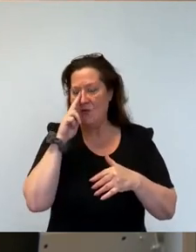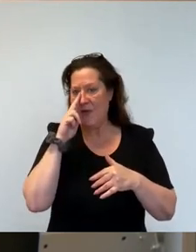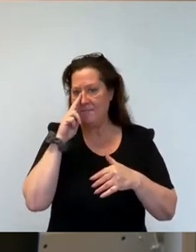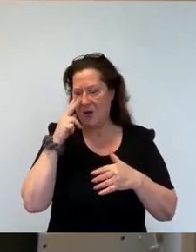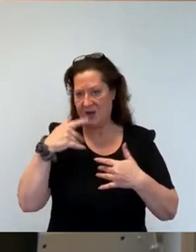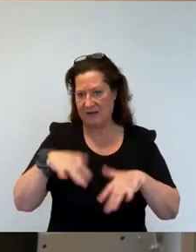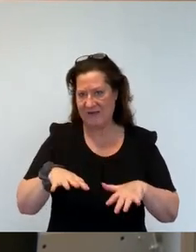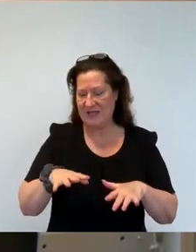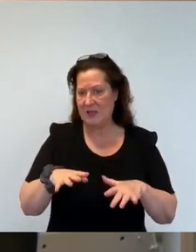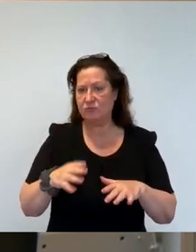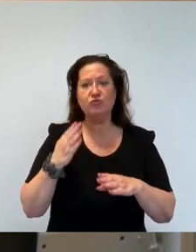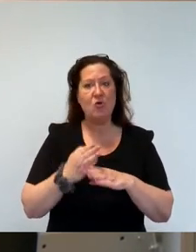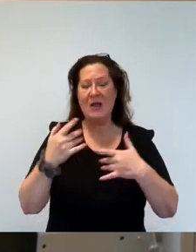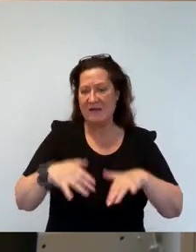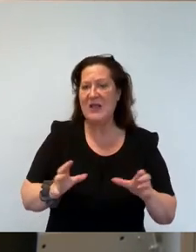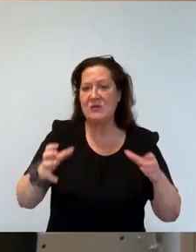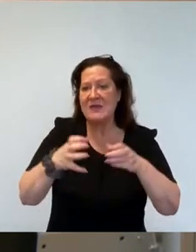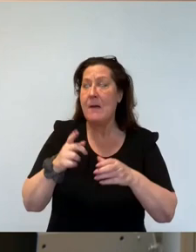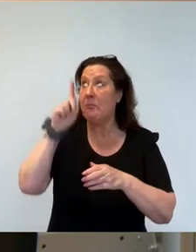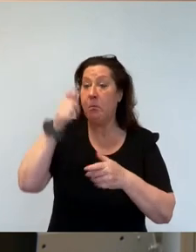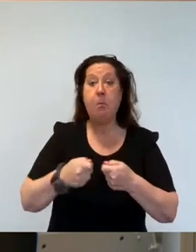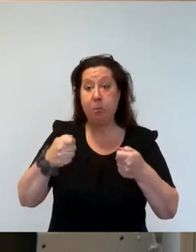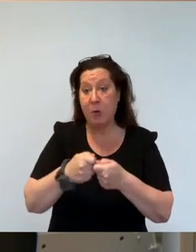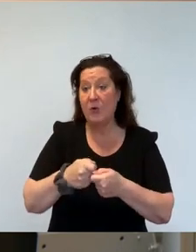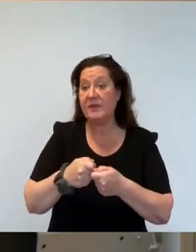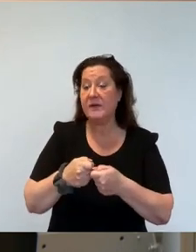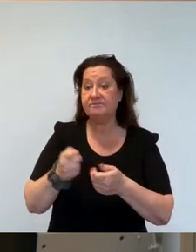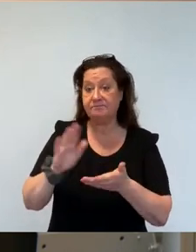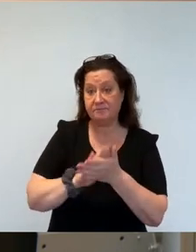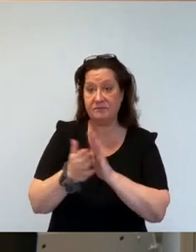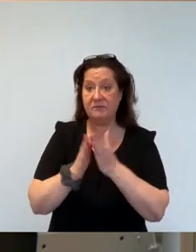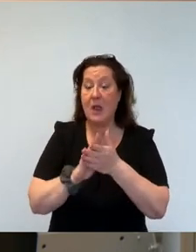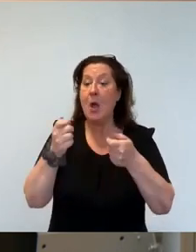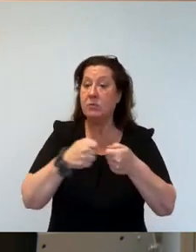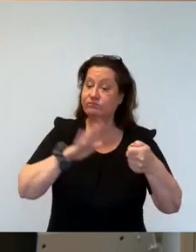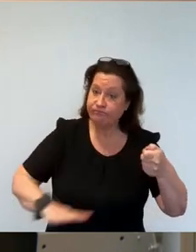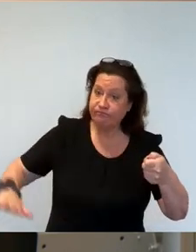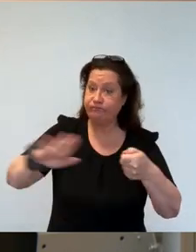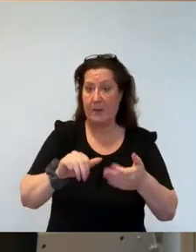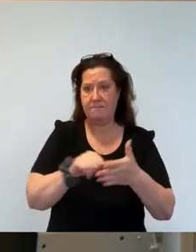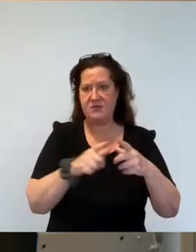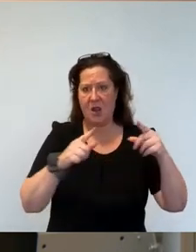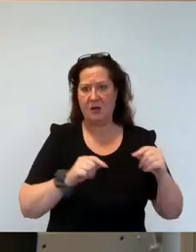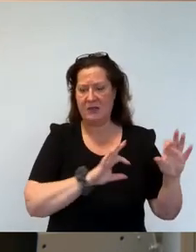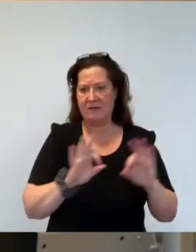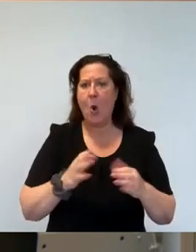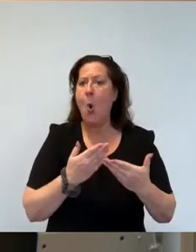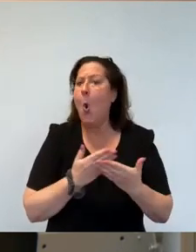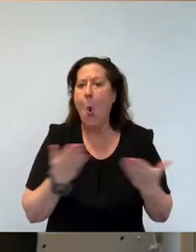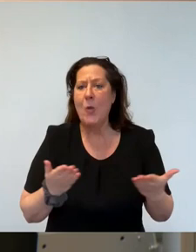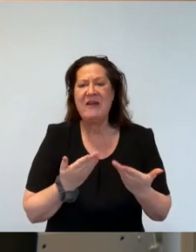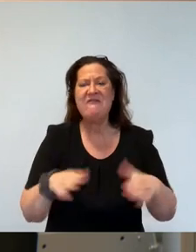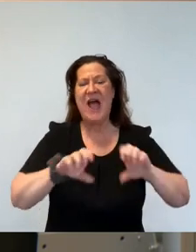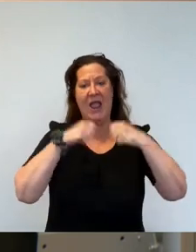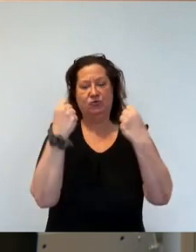gemeinsam mit dem Bund verabredet hat, eine bundesweite Bezahlkarte einzuführen. Oder sei es im Freistaat Sachsen, wo es